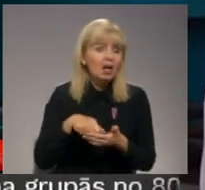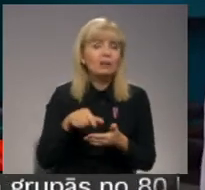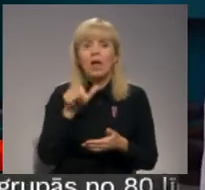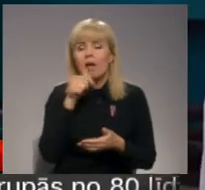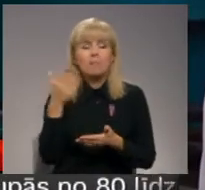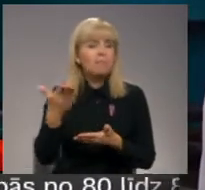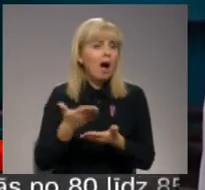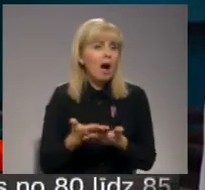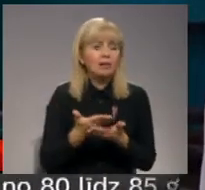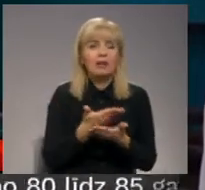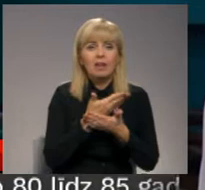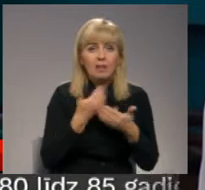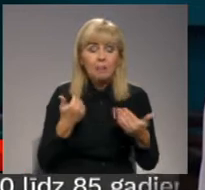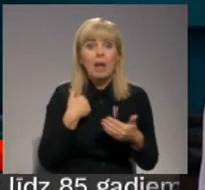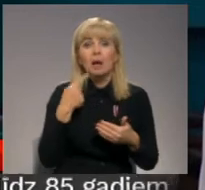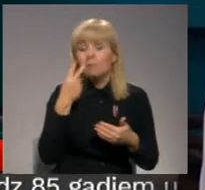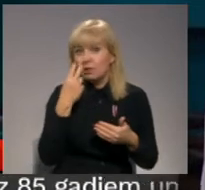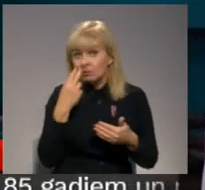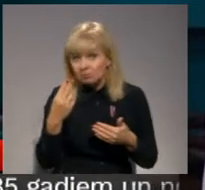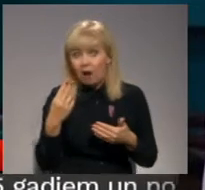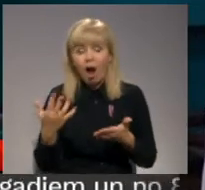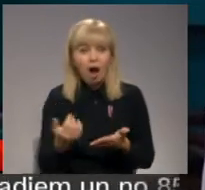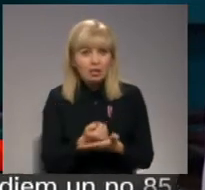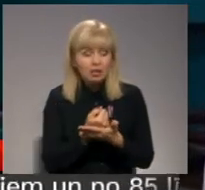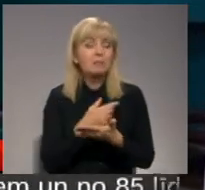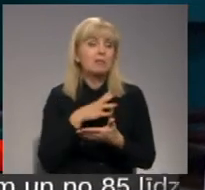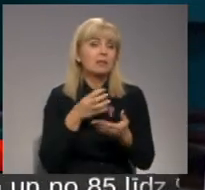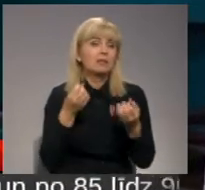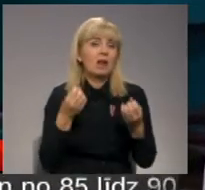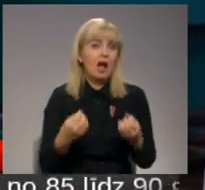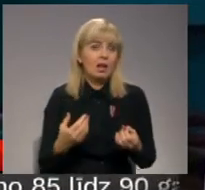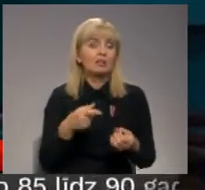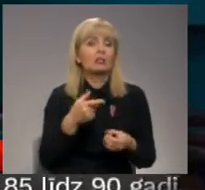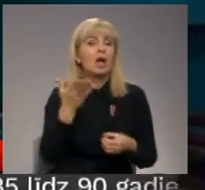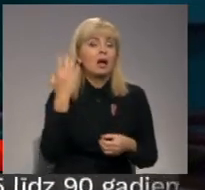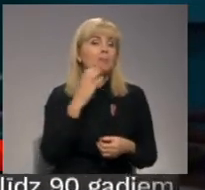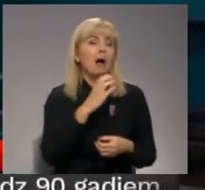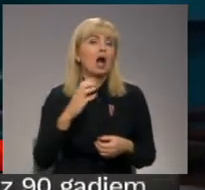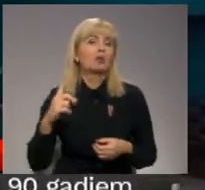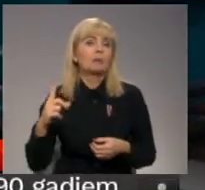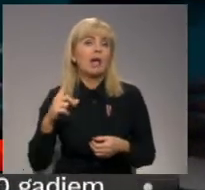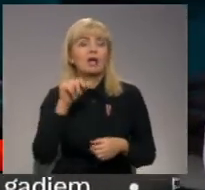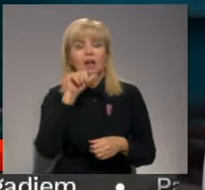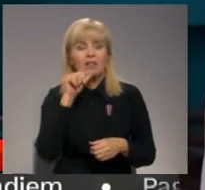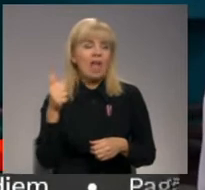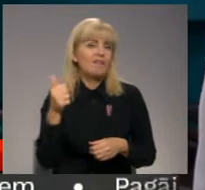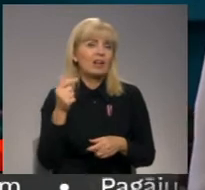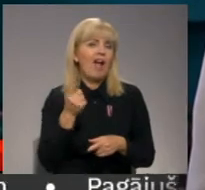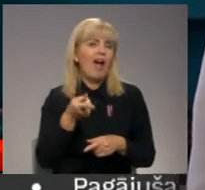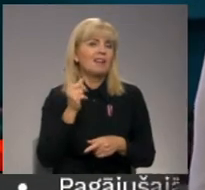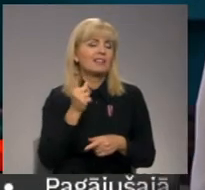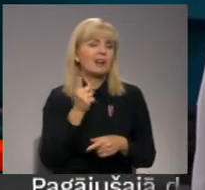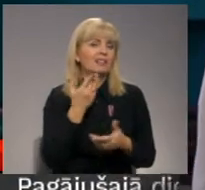rādīts. Jo tad, kad mēs viņu atradām un apstījām, tad bija skaidrs, ka tas, droši vien, padomu laikos nevarēja nemaz tikt rādīts un